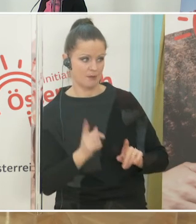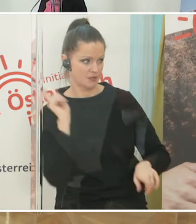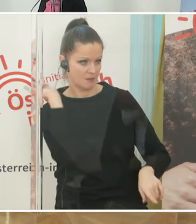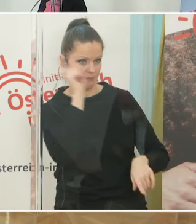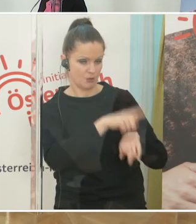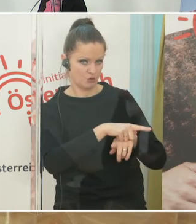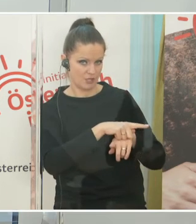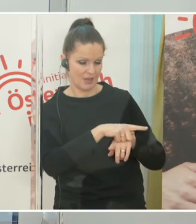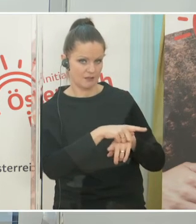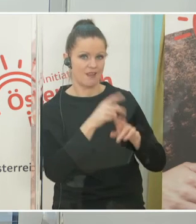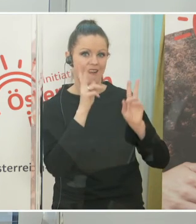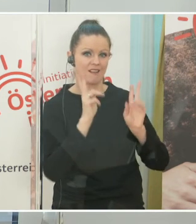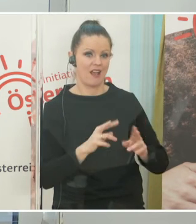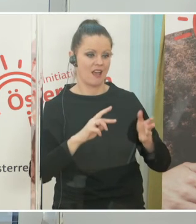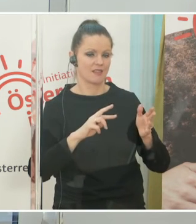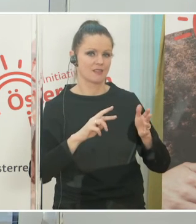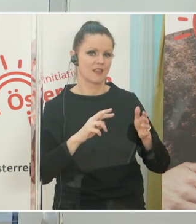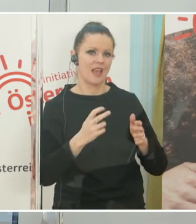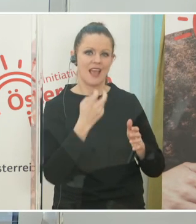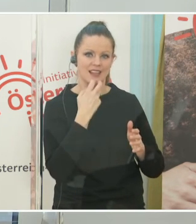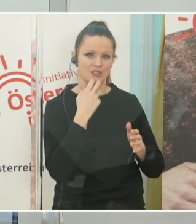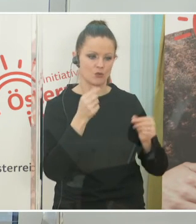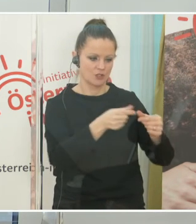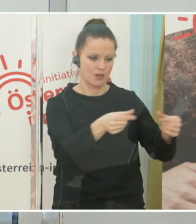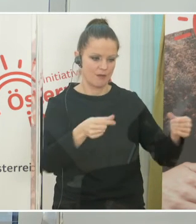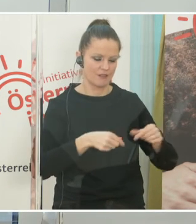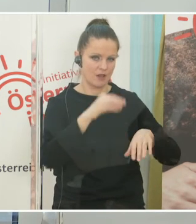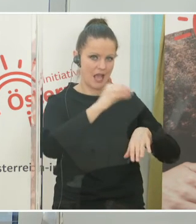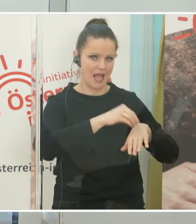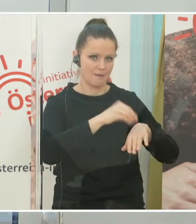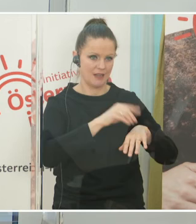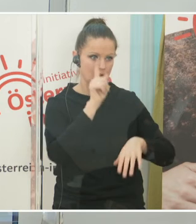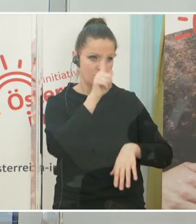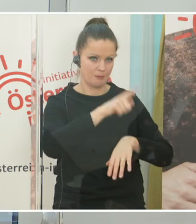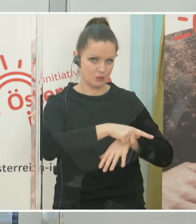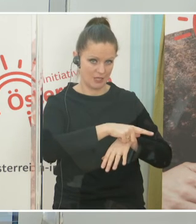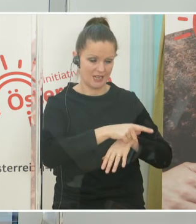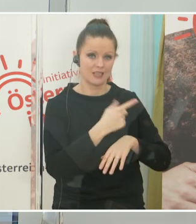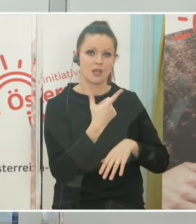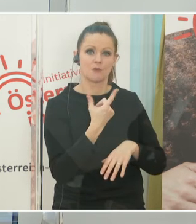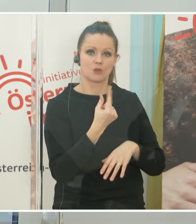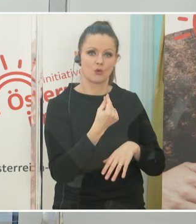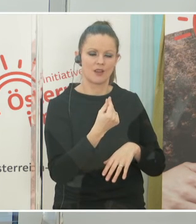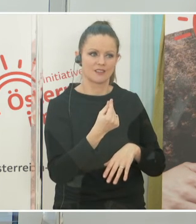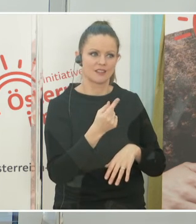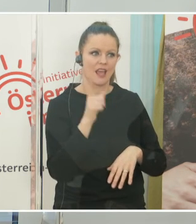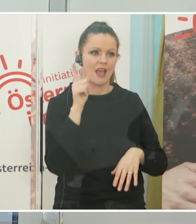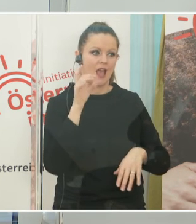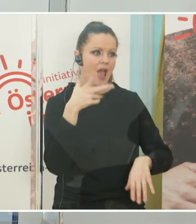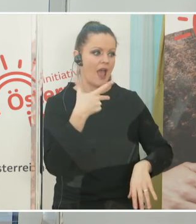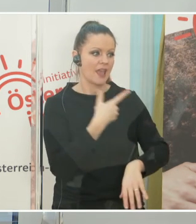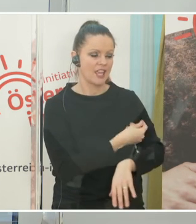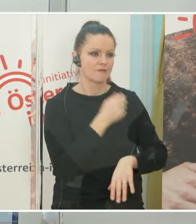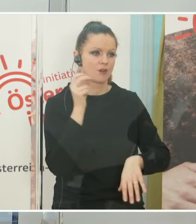Man meldet sich ein in eine elektronische Plattform und bestellt. Und das bedeutet, dass man nicht, wenn der Impfstoff geliefert ist, sich